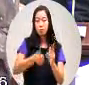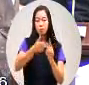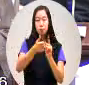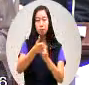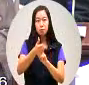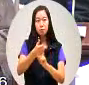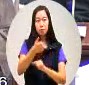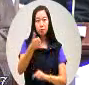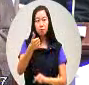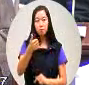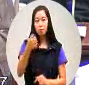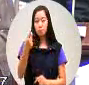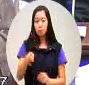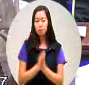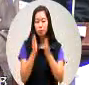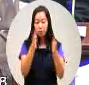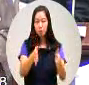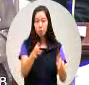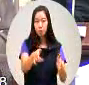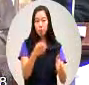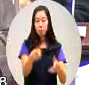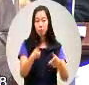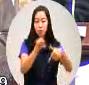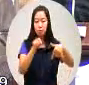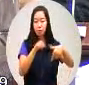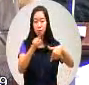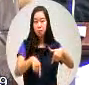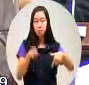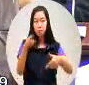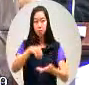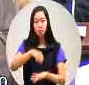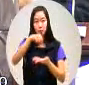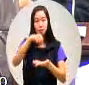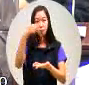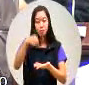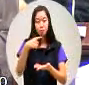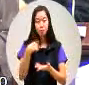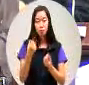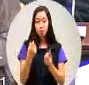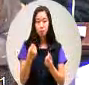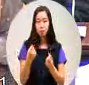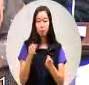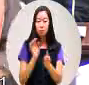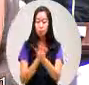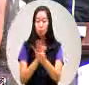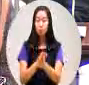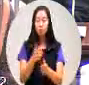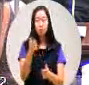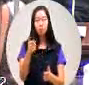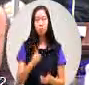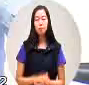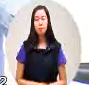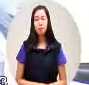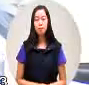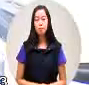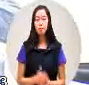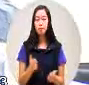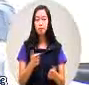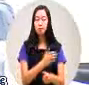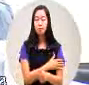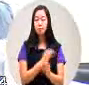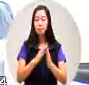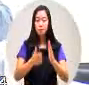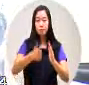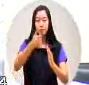在这个部分针对医师谭大一言提出来我们来进行协助谢谢谢谢陈市长